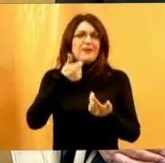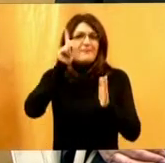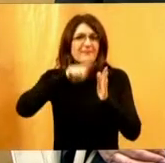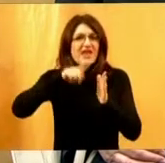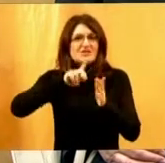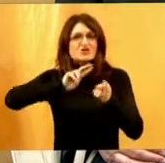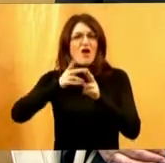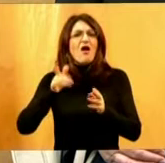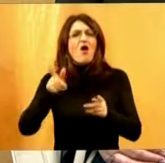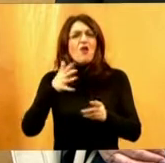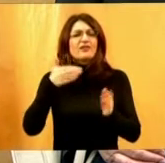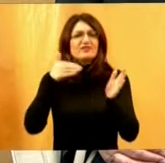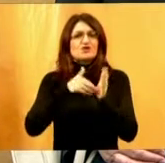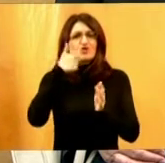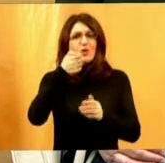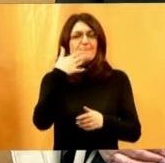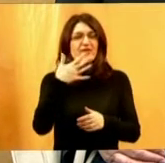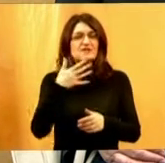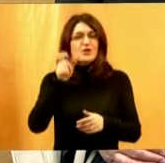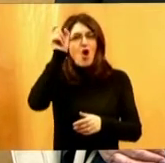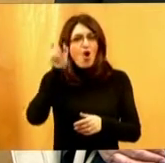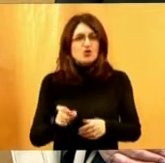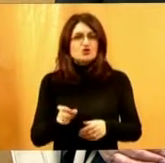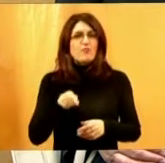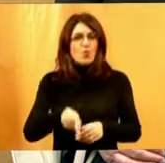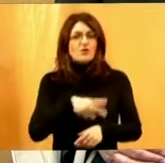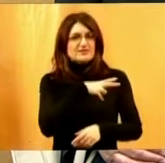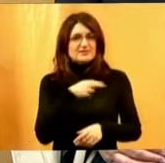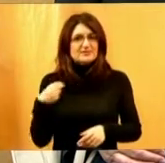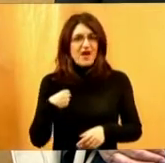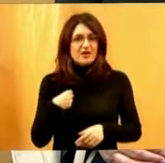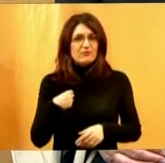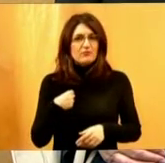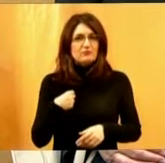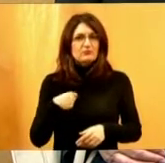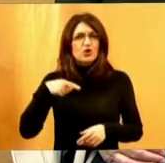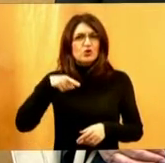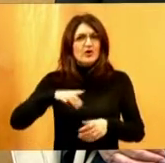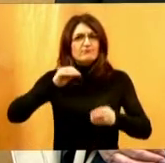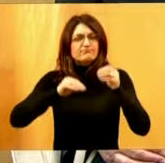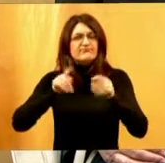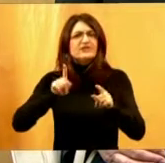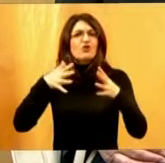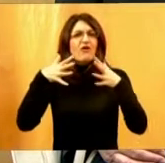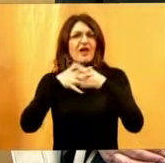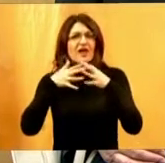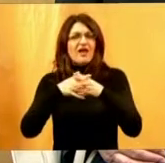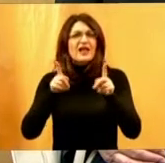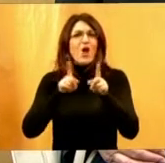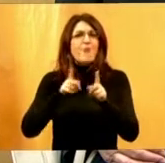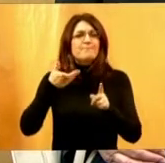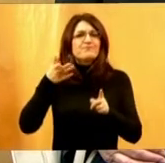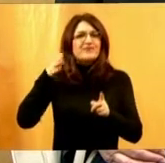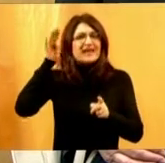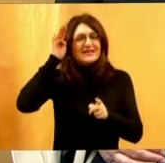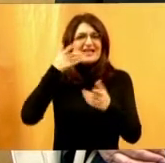bazi, je oko 1150 slijepih osoba u Zagrebu. Tu vam gravitiraju i gradovi, ne znam, i Zelina,